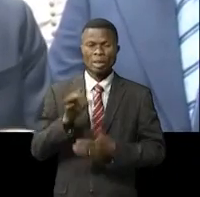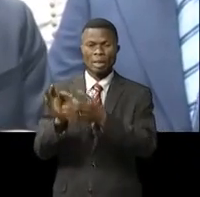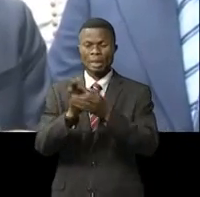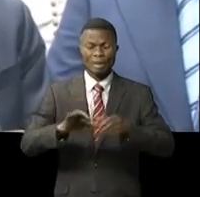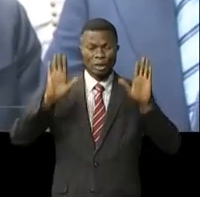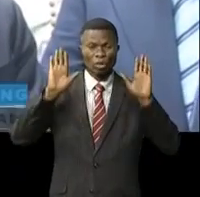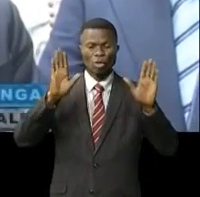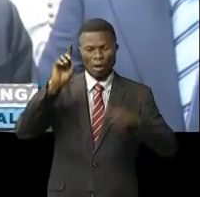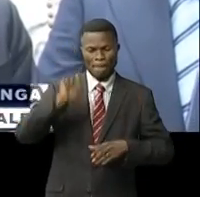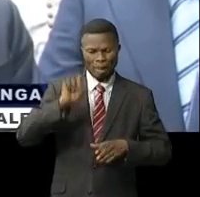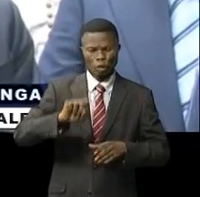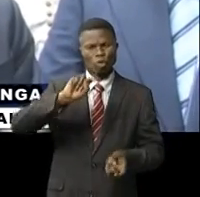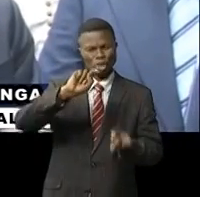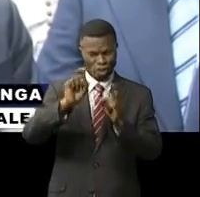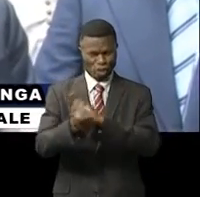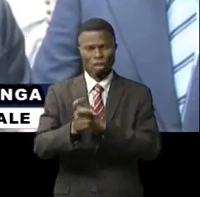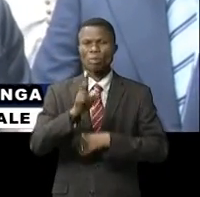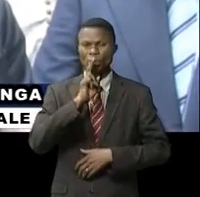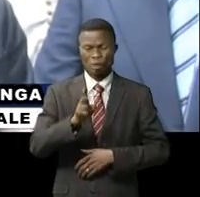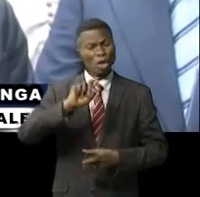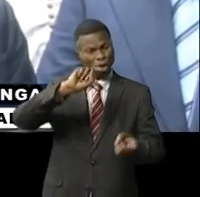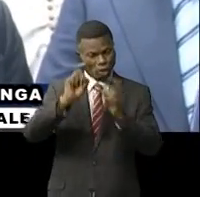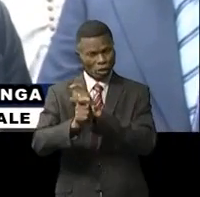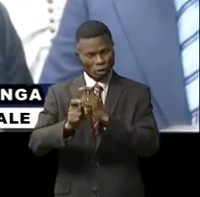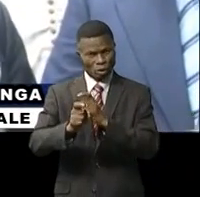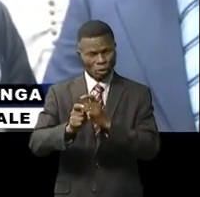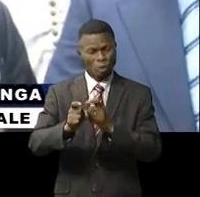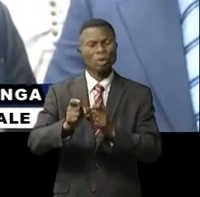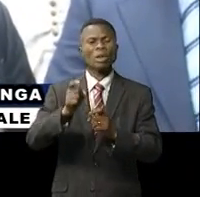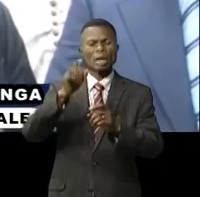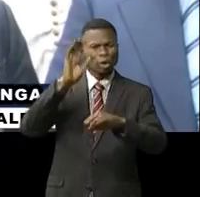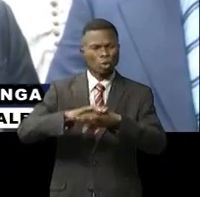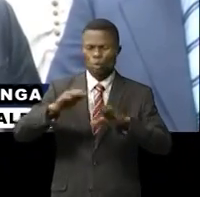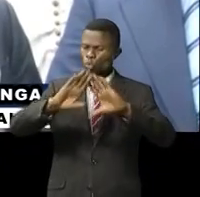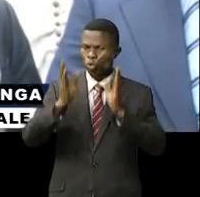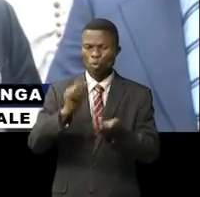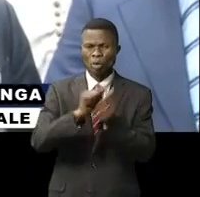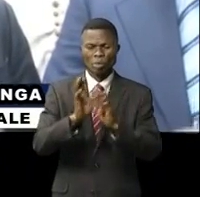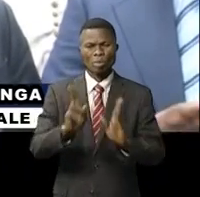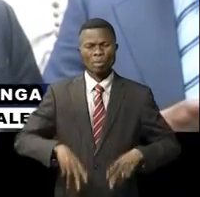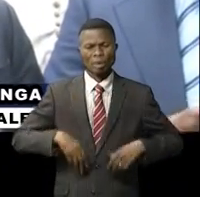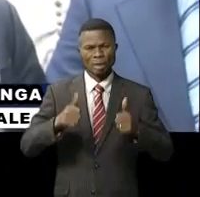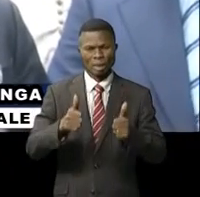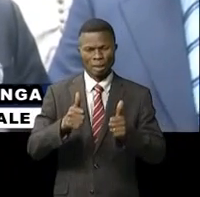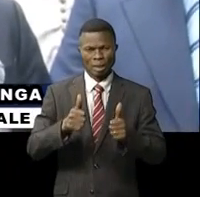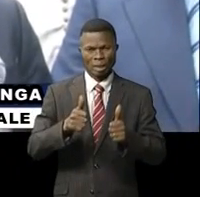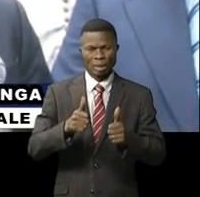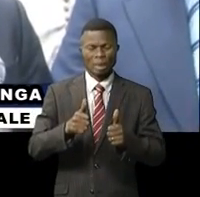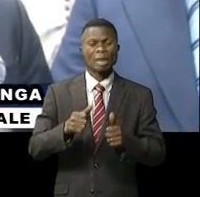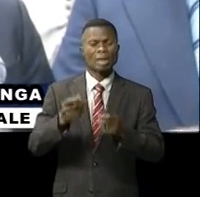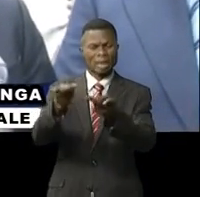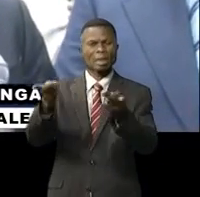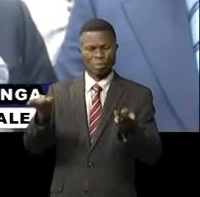sacrée parce que nous voulons le changement. Et ce changement entre dans tous les domaines de la vie. Et c'est un secteur